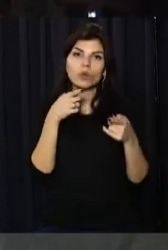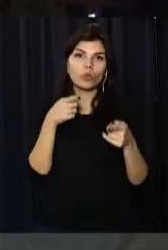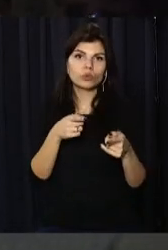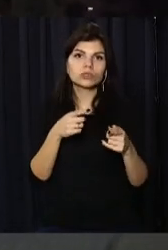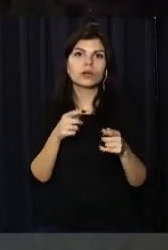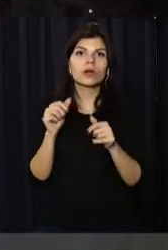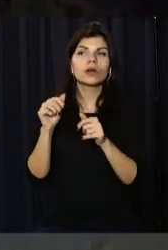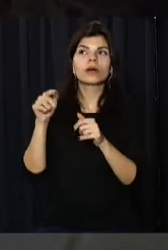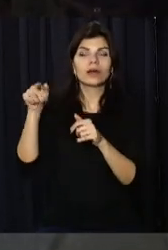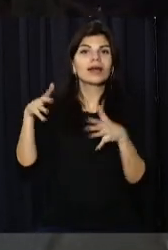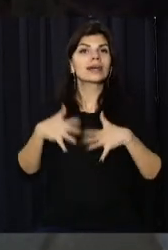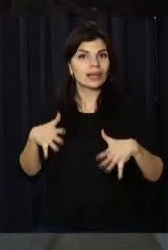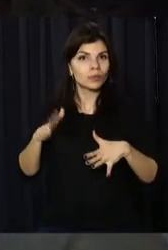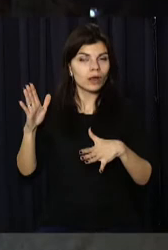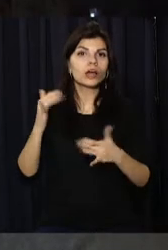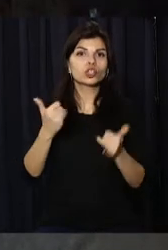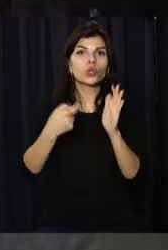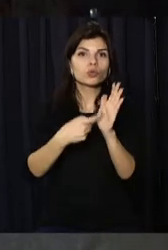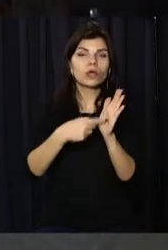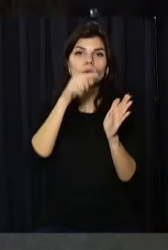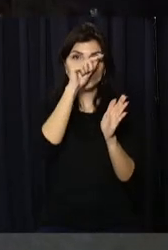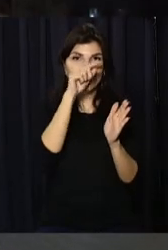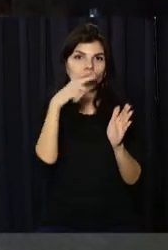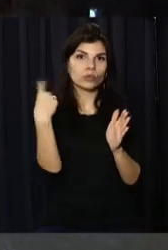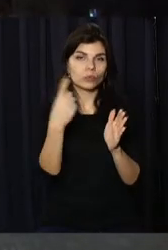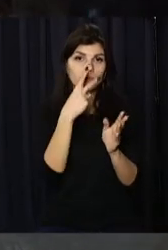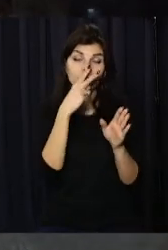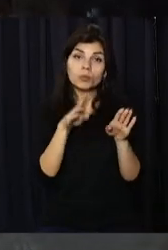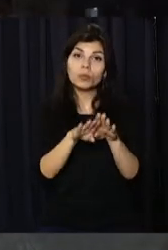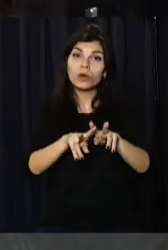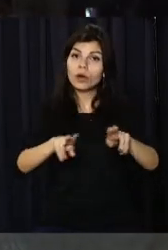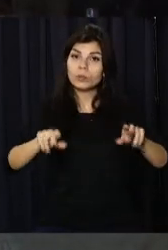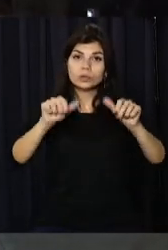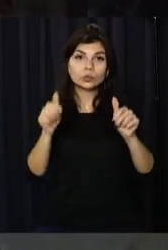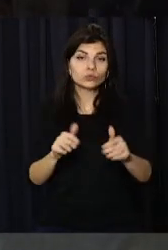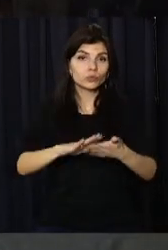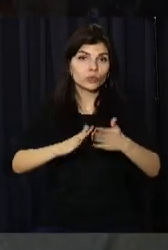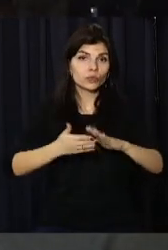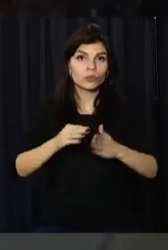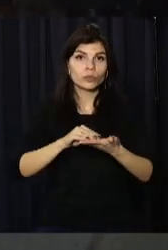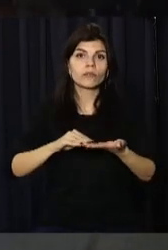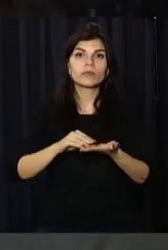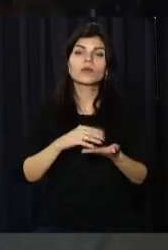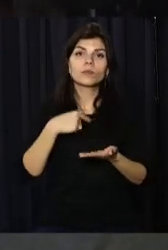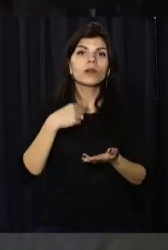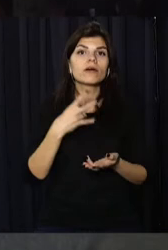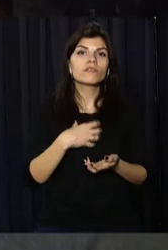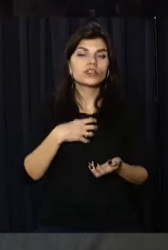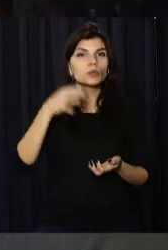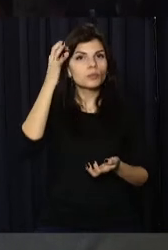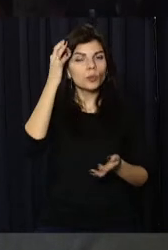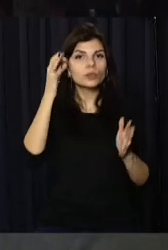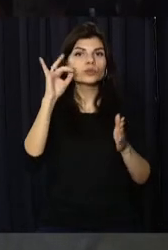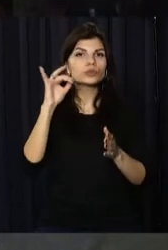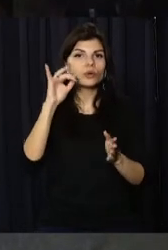Автономної республіки Крим, Донецької, Луганської області. Тому нам важливо пам'ятати історію, пам'ятати